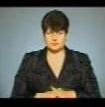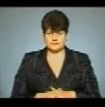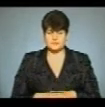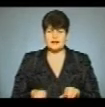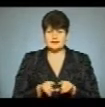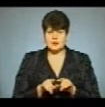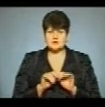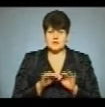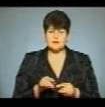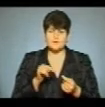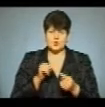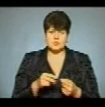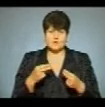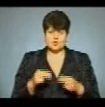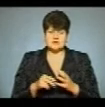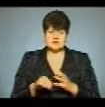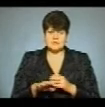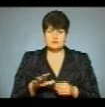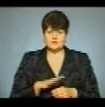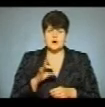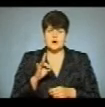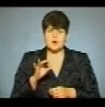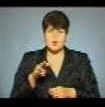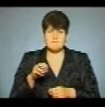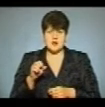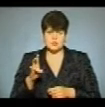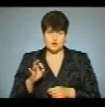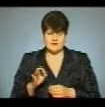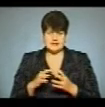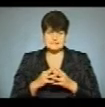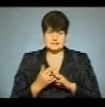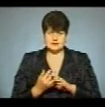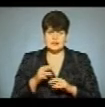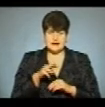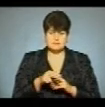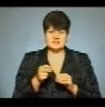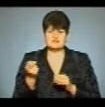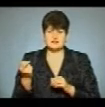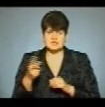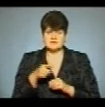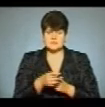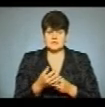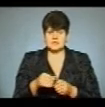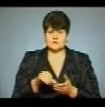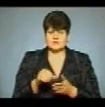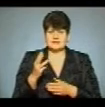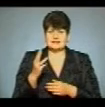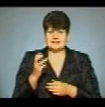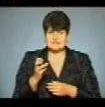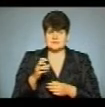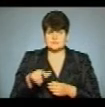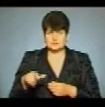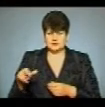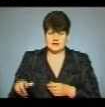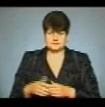акція проти продажу землі відбулася у Романовому селі Зберазького району на трасі М-12. У ній взяли участь 300 фермерів